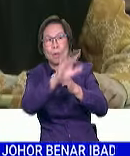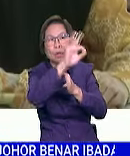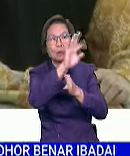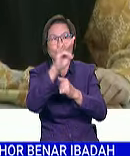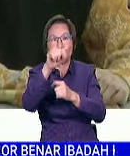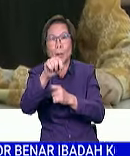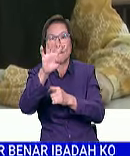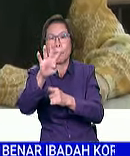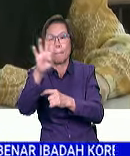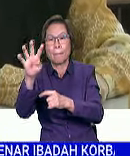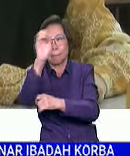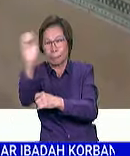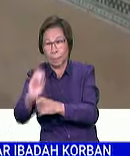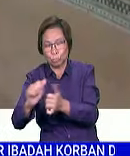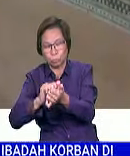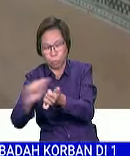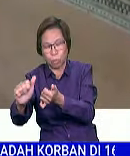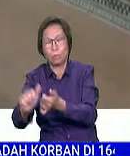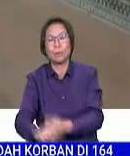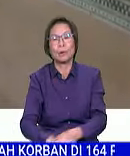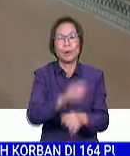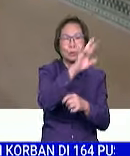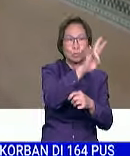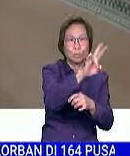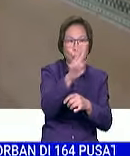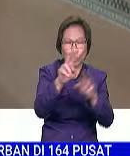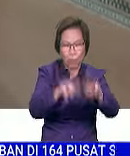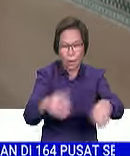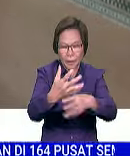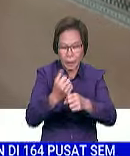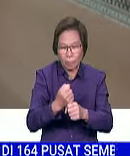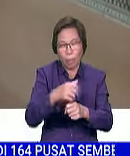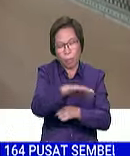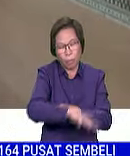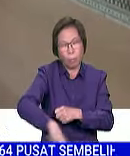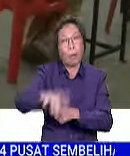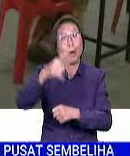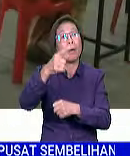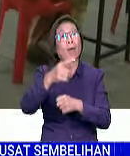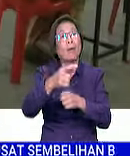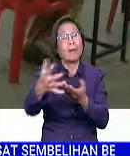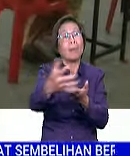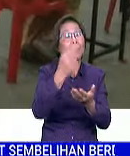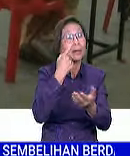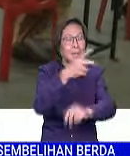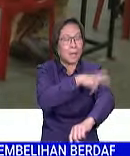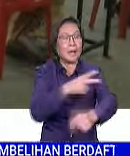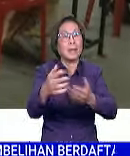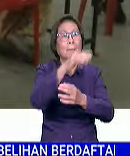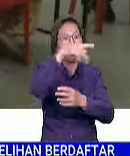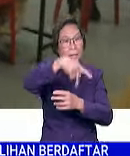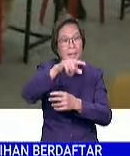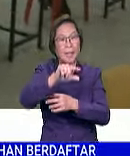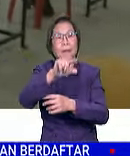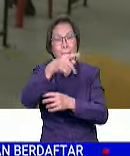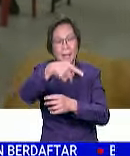.44%. Seramai 72 calon berjaya memperoleh perataan nilai grade kumulatif PNGK 4